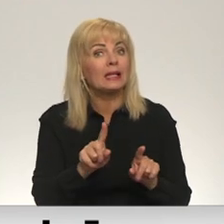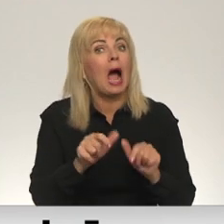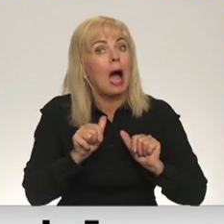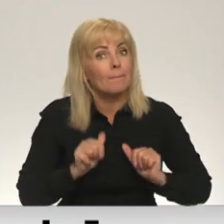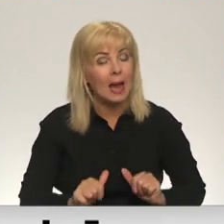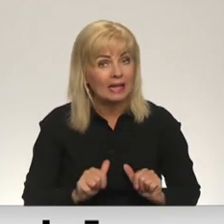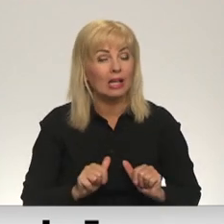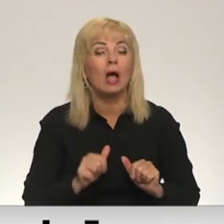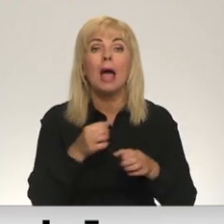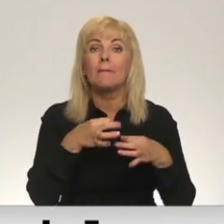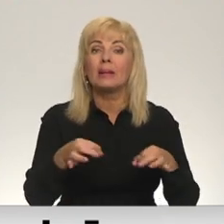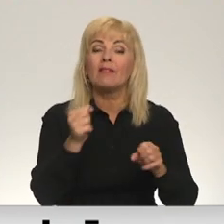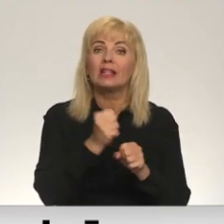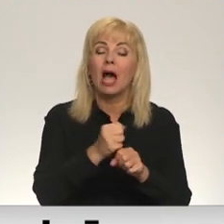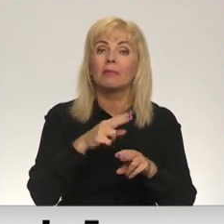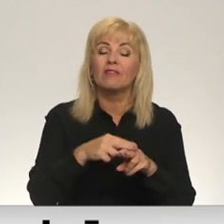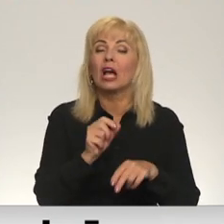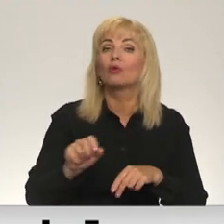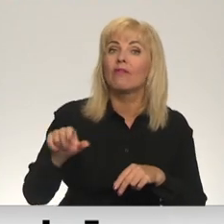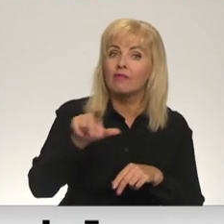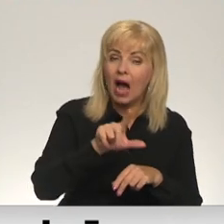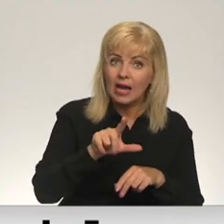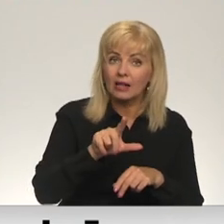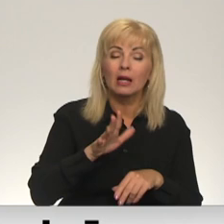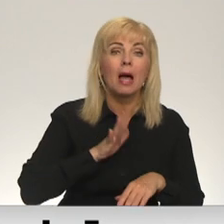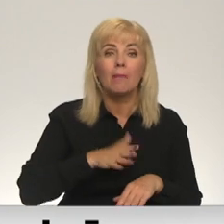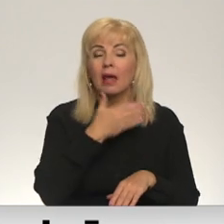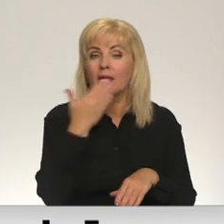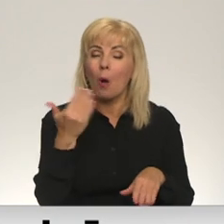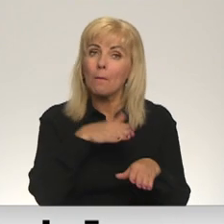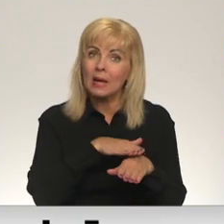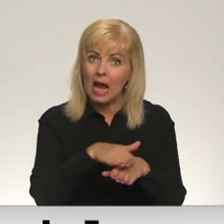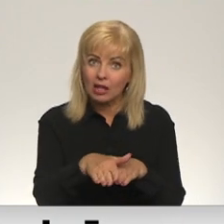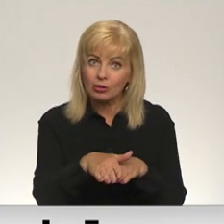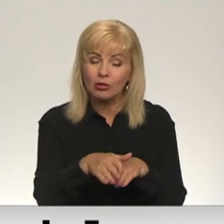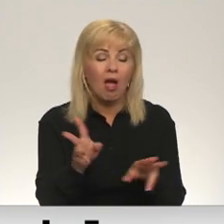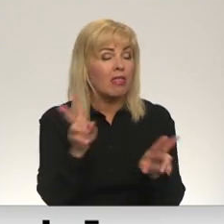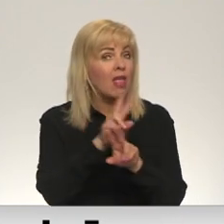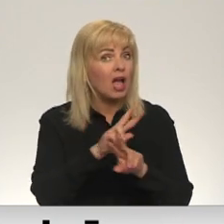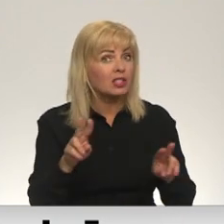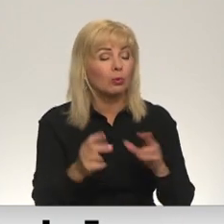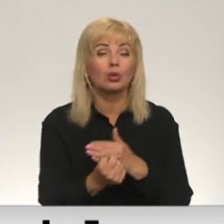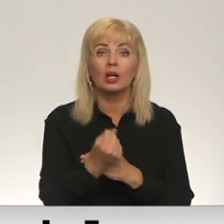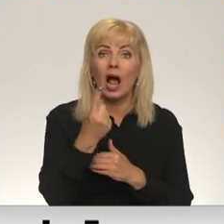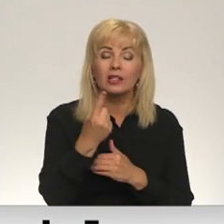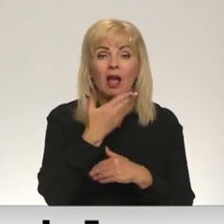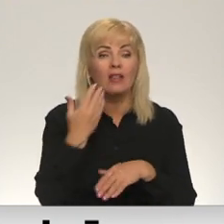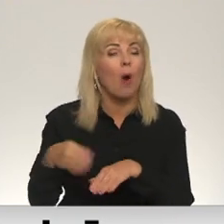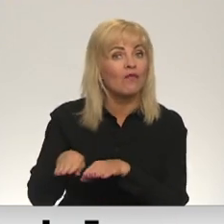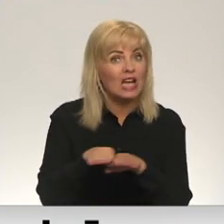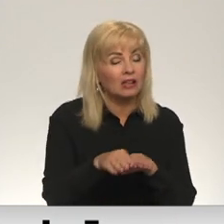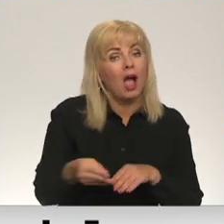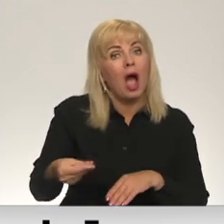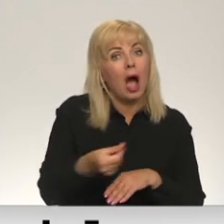Darba bakaņšu gan ir krietni vairāk un viss pagadām nav aizpildītas. Neizprātni ir aizsota arī nevienlīdzīgā